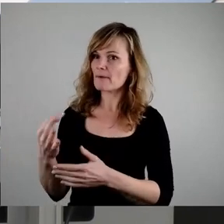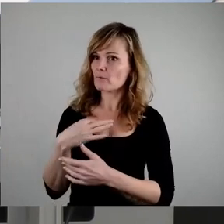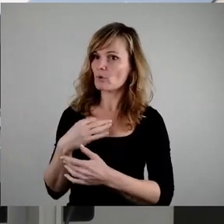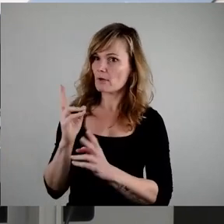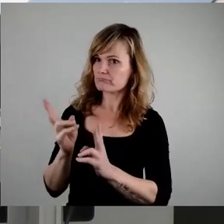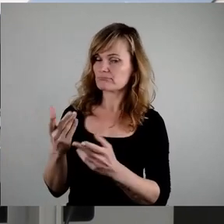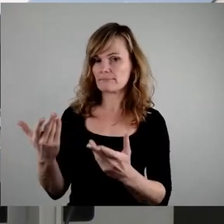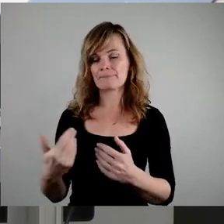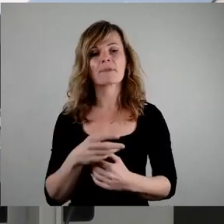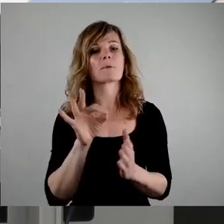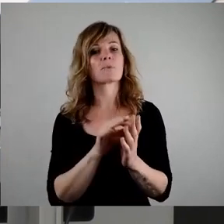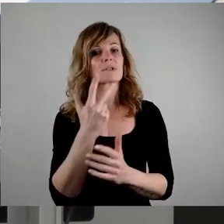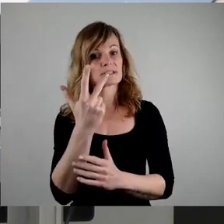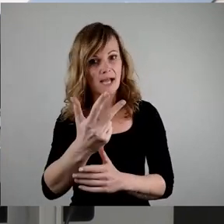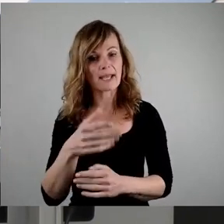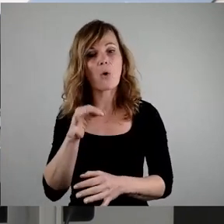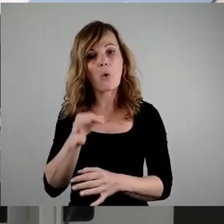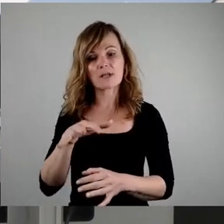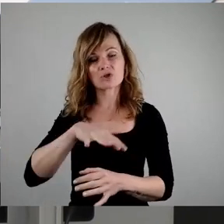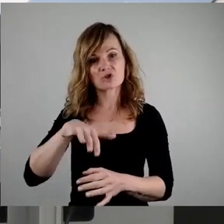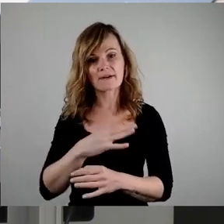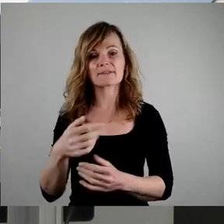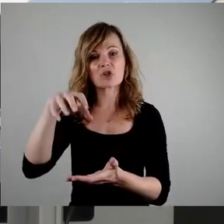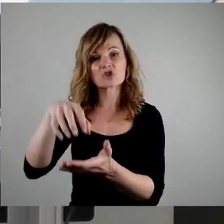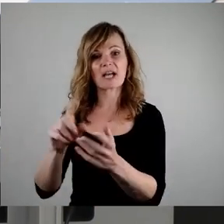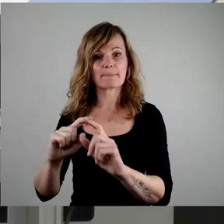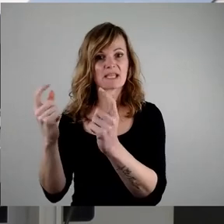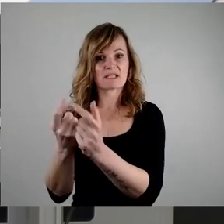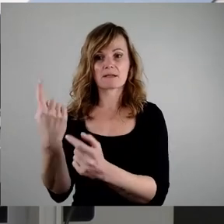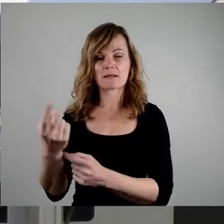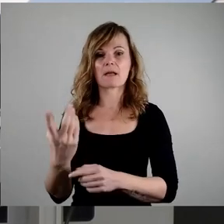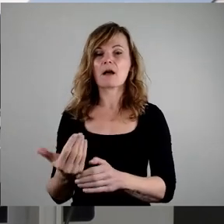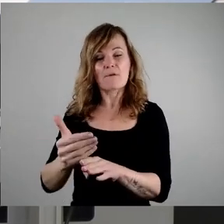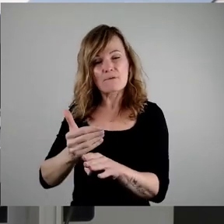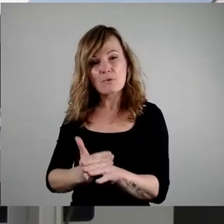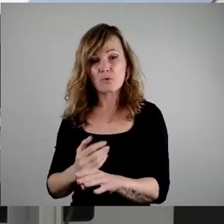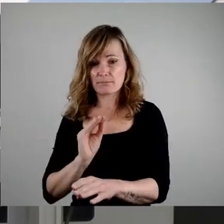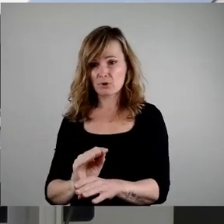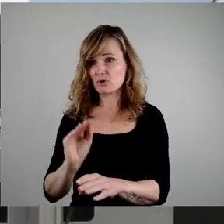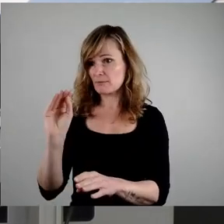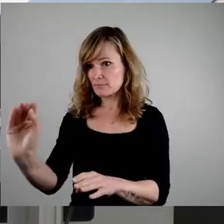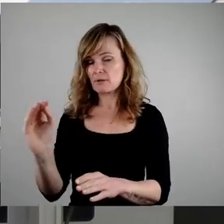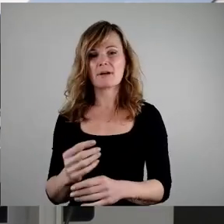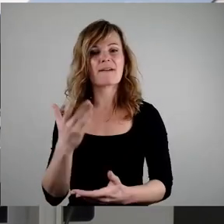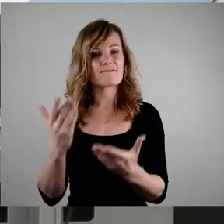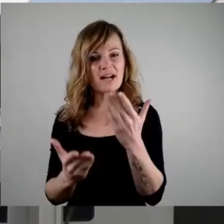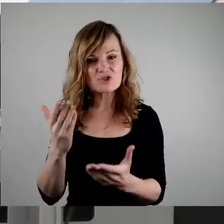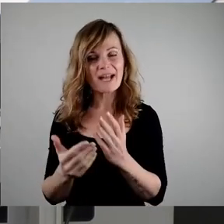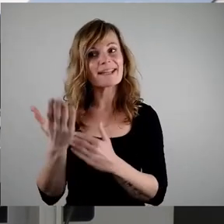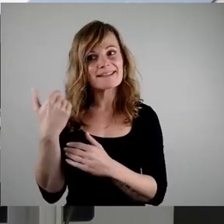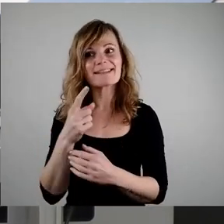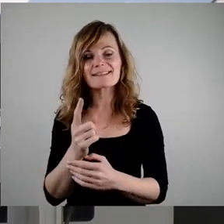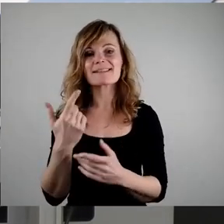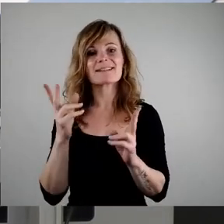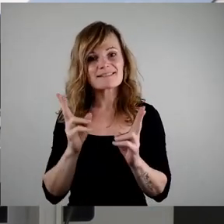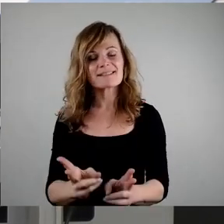Einbindung der Ortschaften und Stadtbezirke sichern. Das Rechtsamt hat dazu offensichtlich unwissend über die tatsächliche restriktive